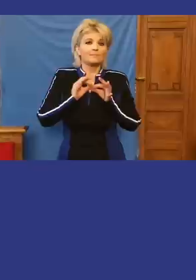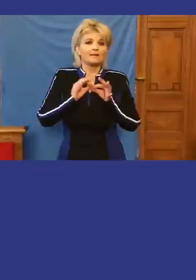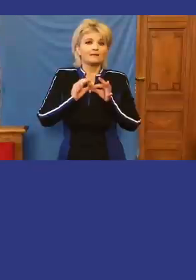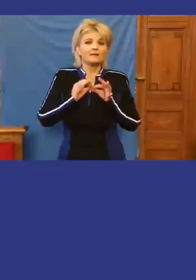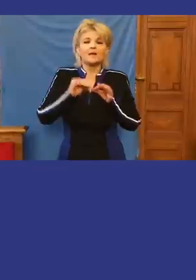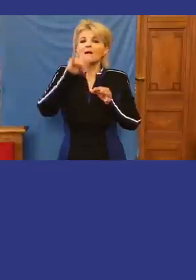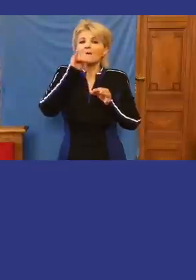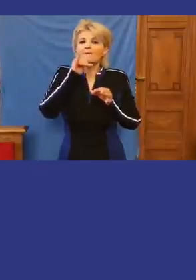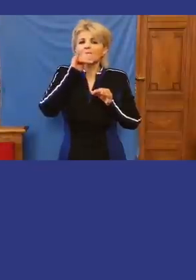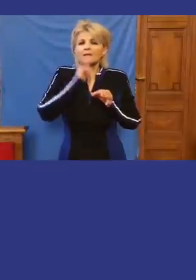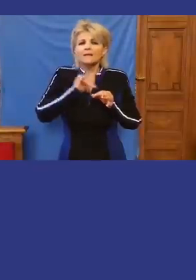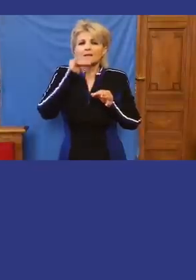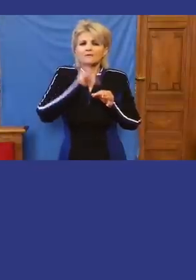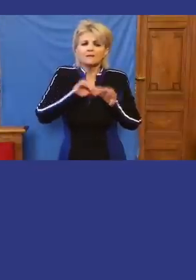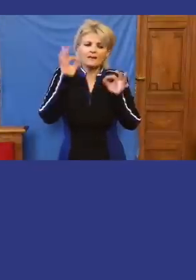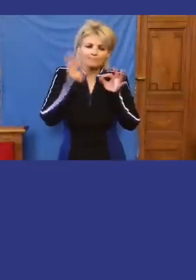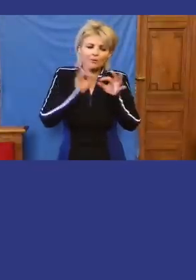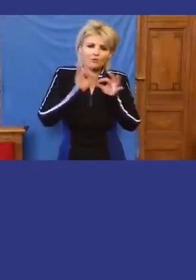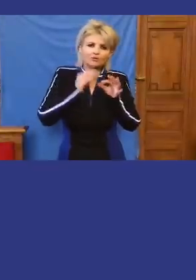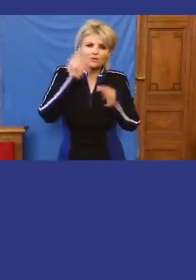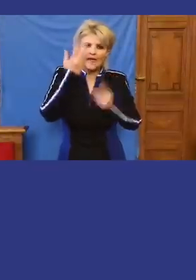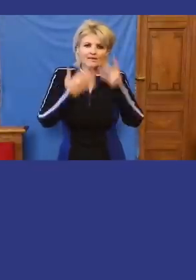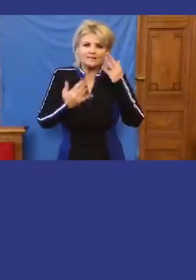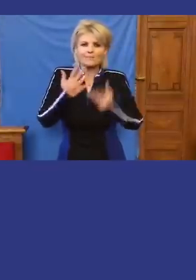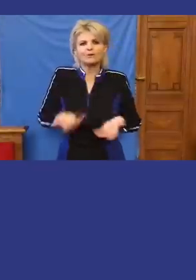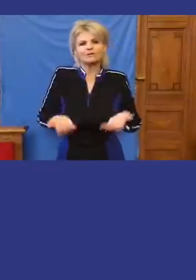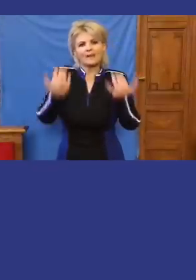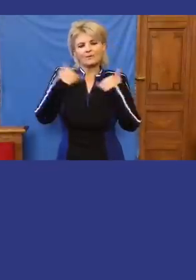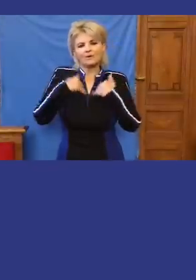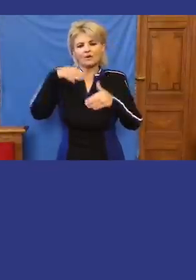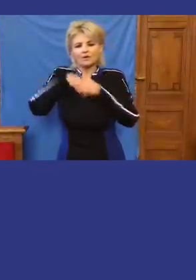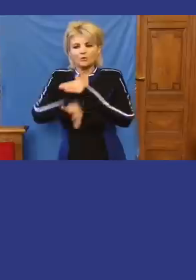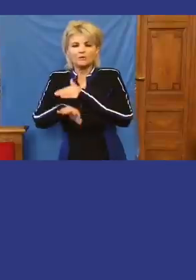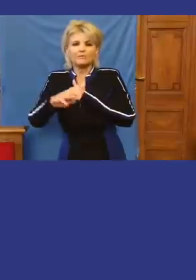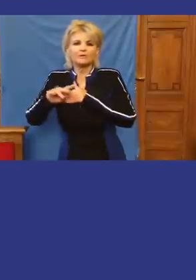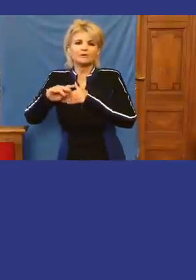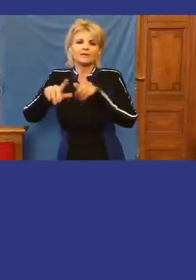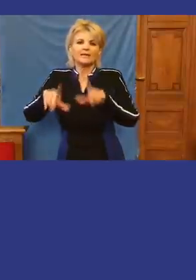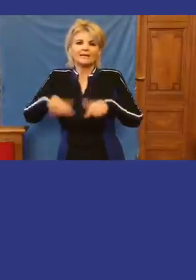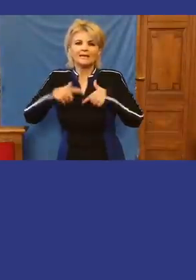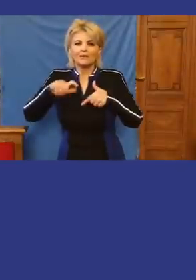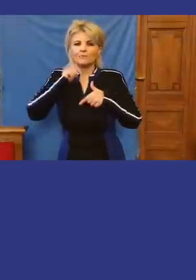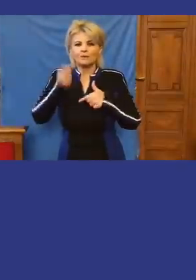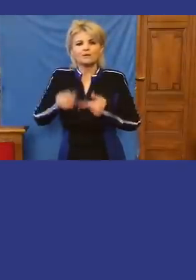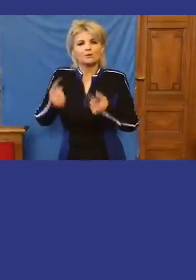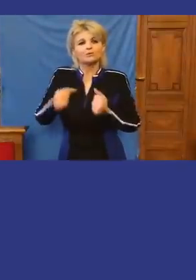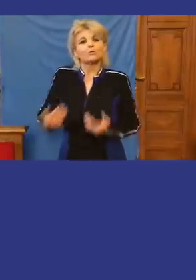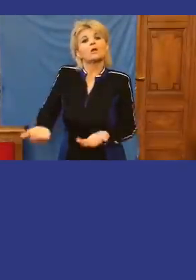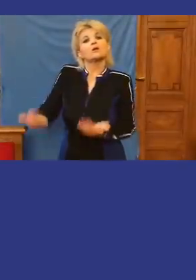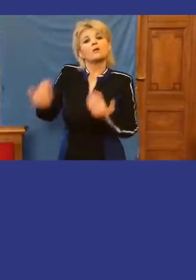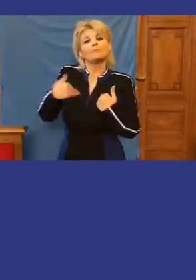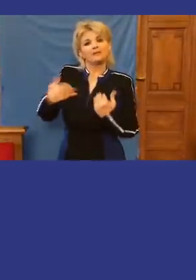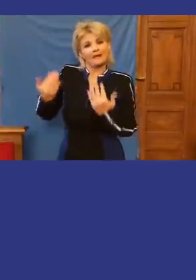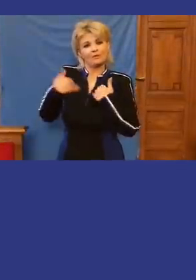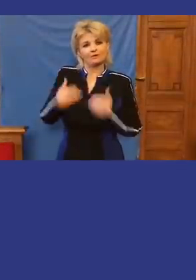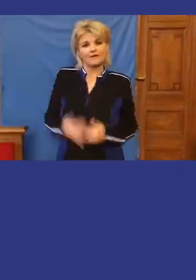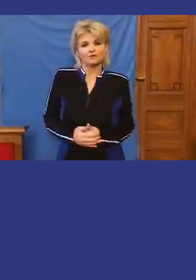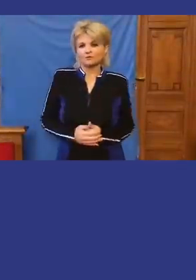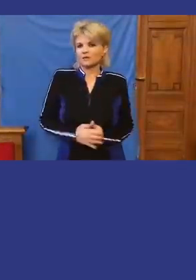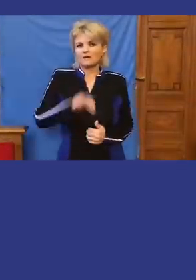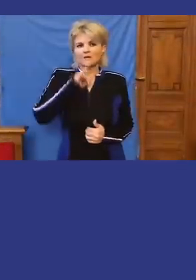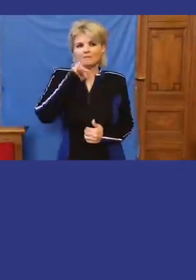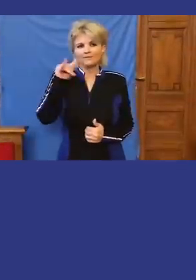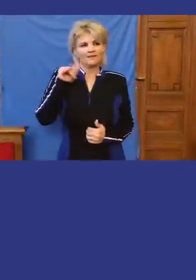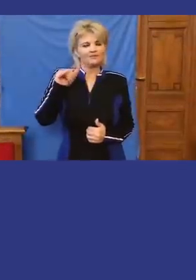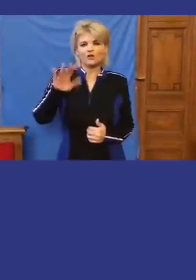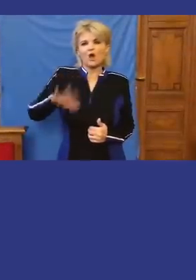fillérre elszámolt a támogatásokkal a külföldön élő magyaroktól kapott támogatással. Ebben semmilyen hazaárulás